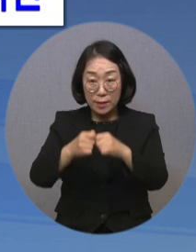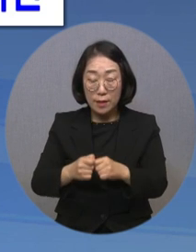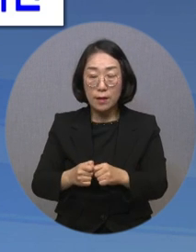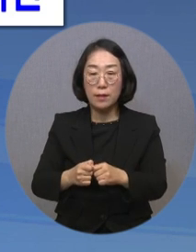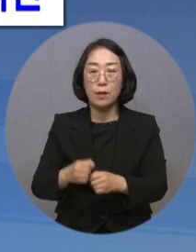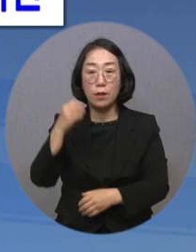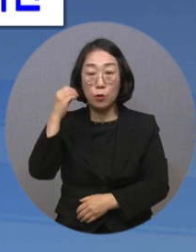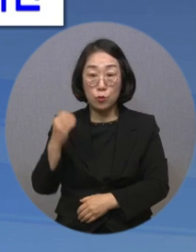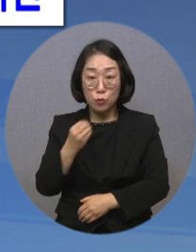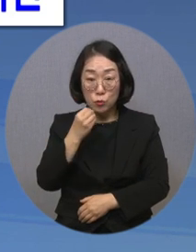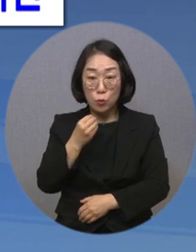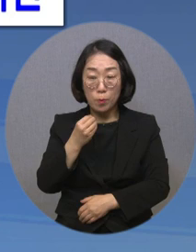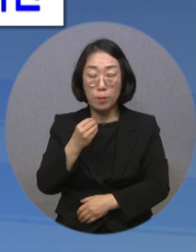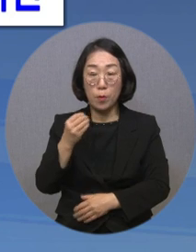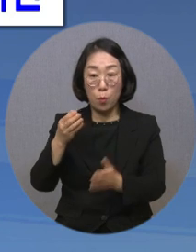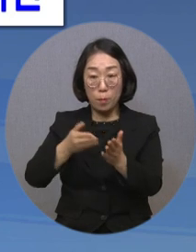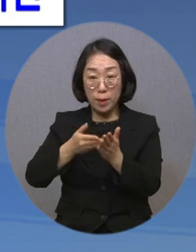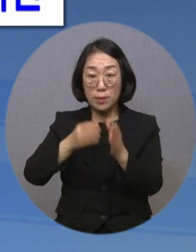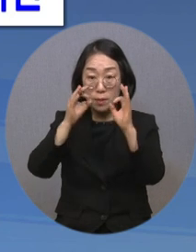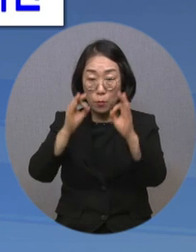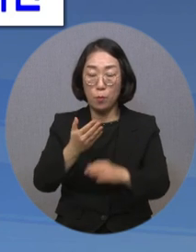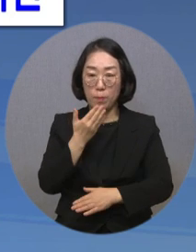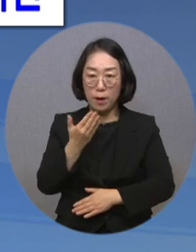웰피아 뉴스 홈페이지에서 확인할 수 있습니다. 기상캐스터